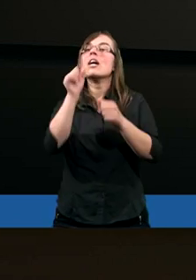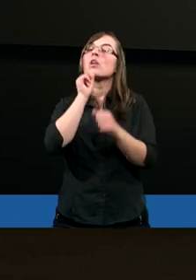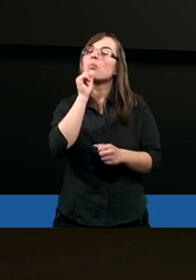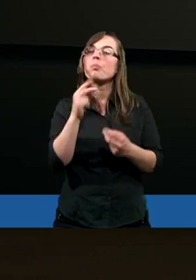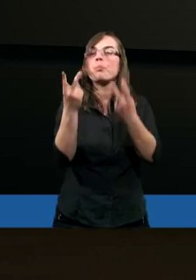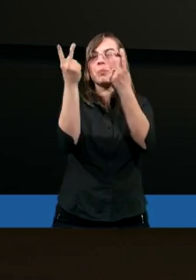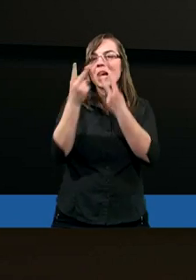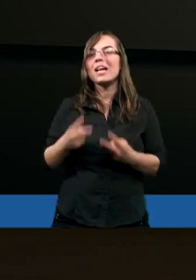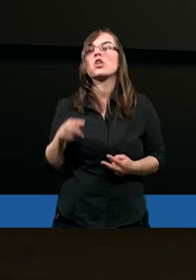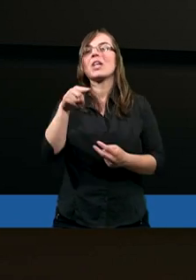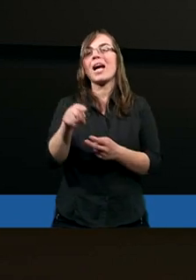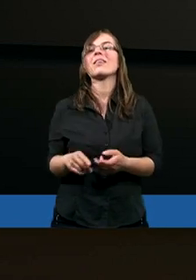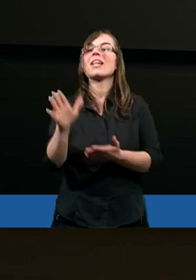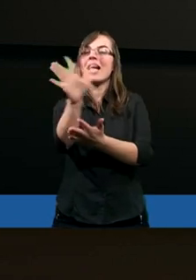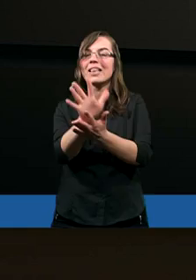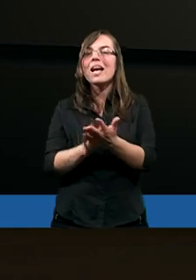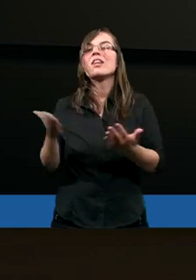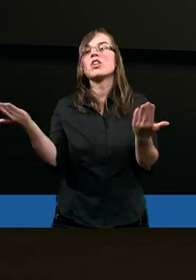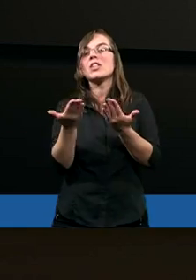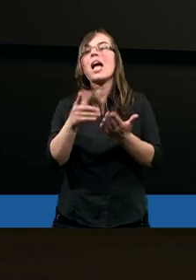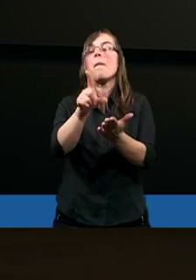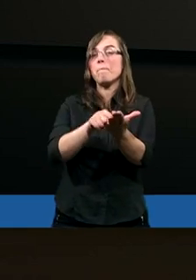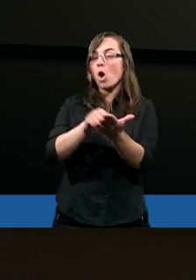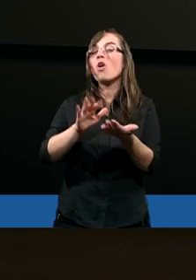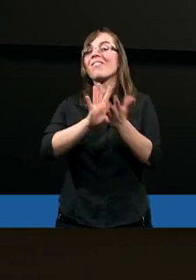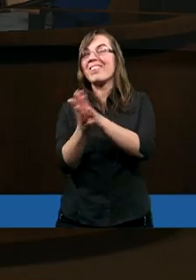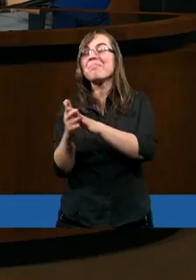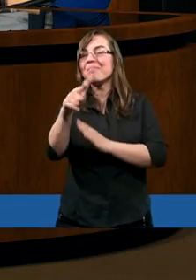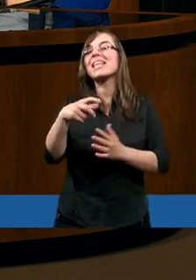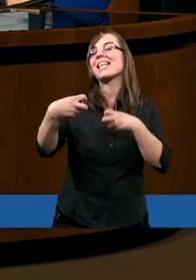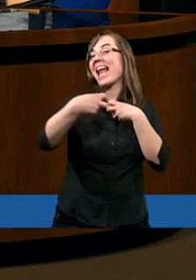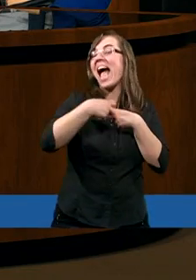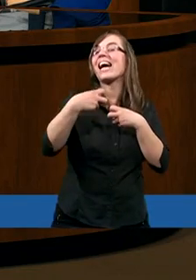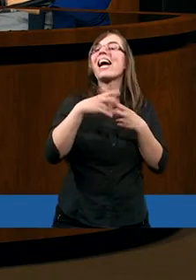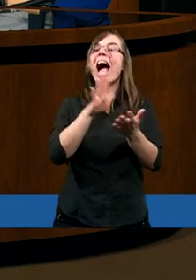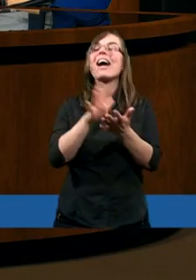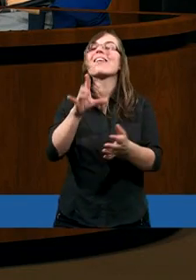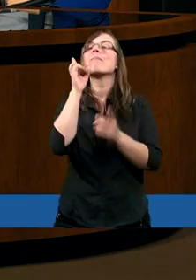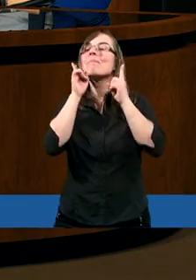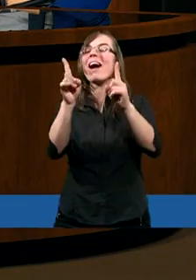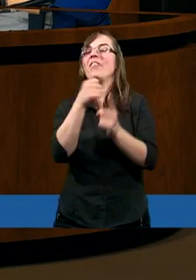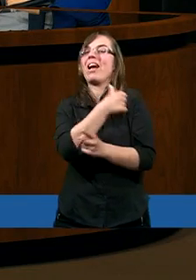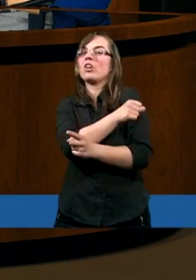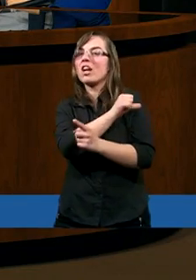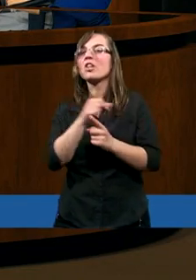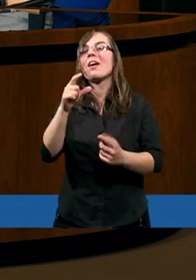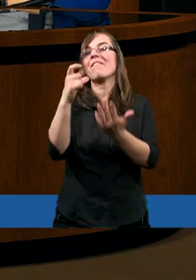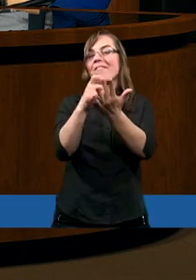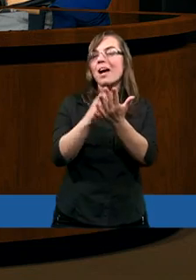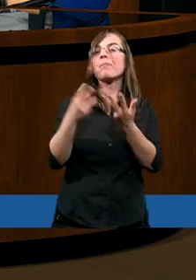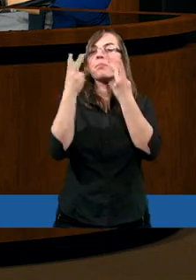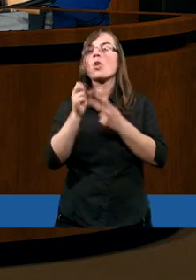te teksty, gdzie Piotr wymienia te cechy? Proszę o przeczytanie wersetów